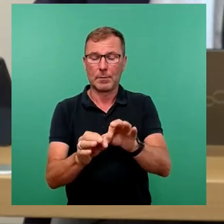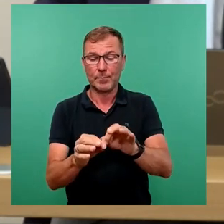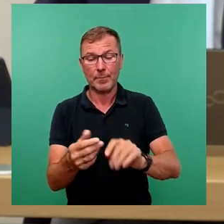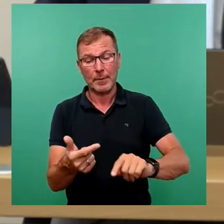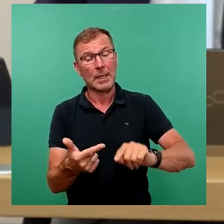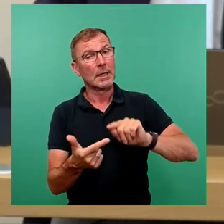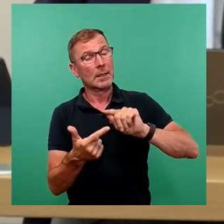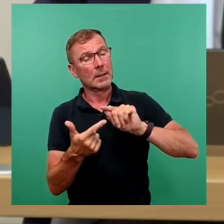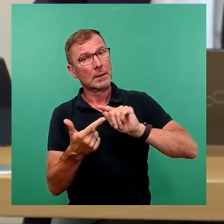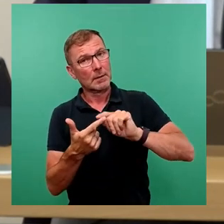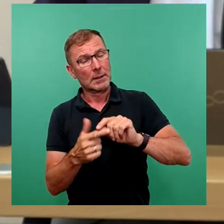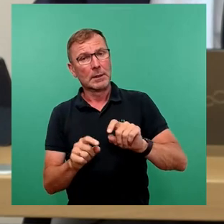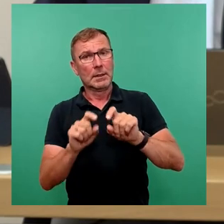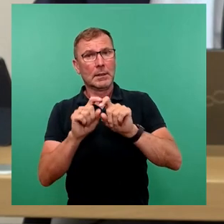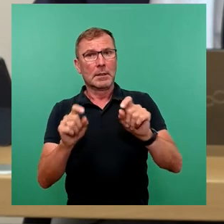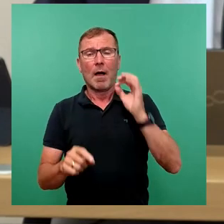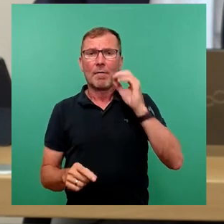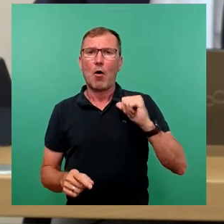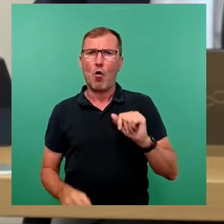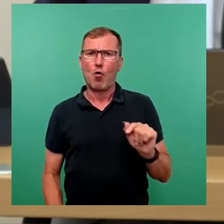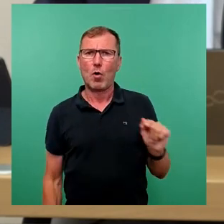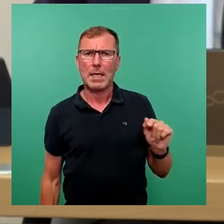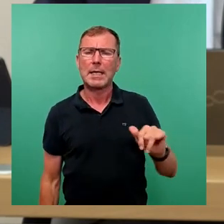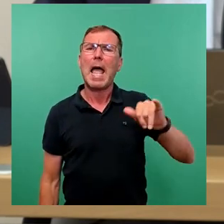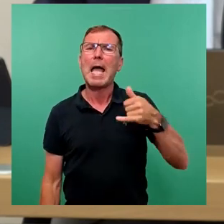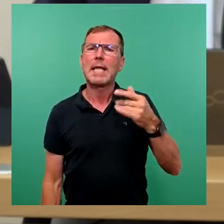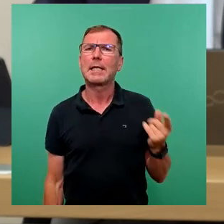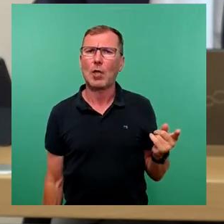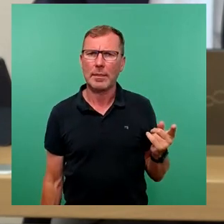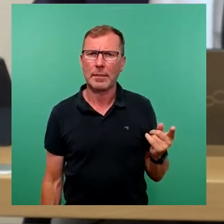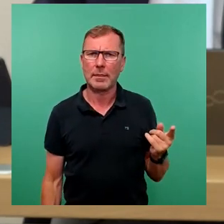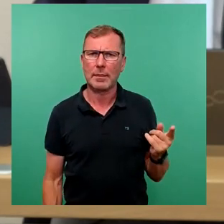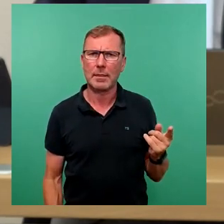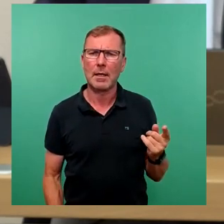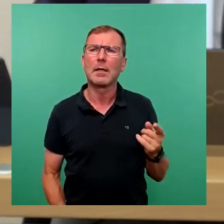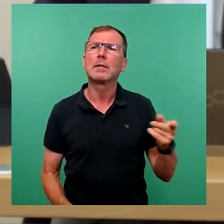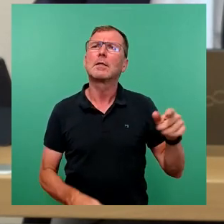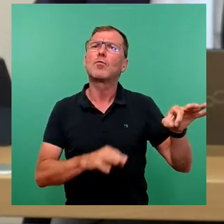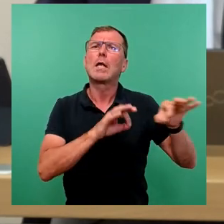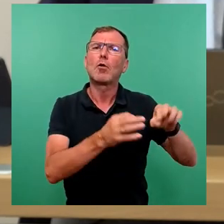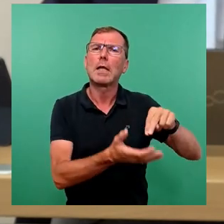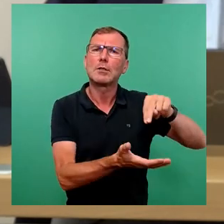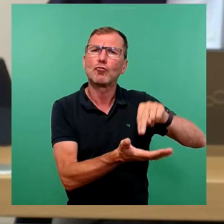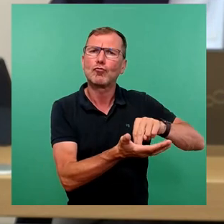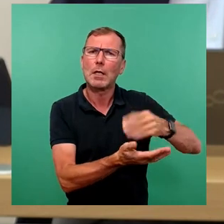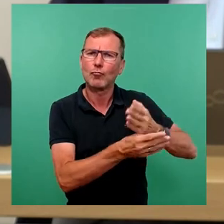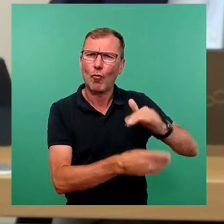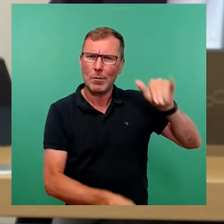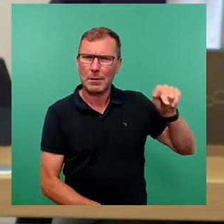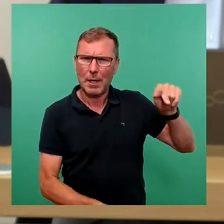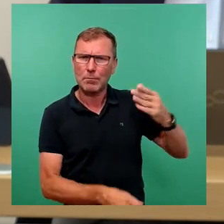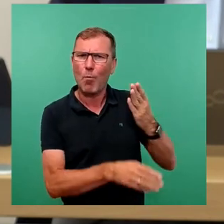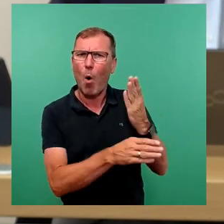kümmert sich Frau Kollegin Jenichen darum, wo ja schon die Koordinationsstelle angesiedelt ist im